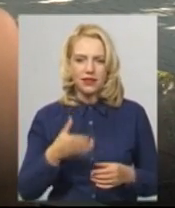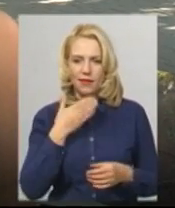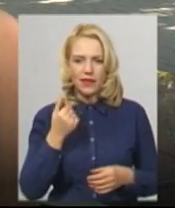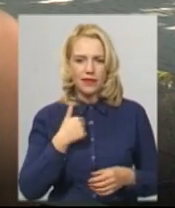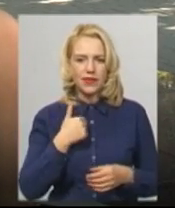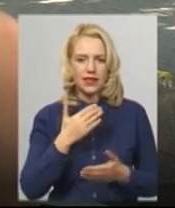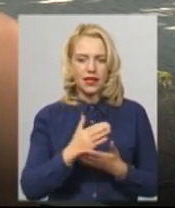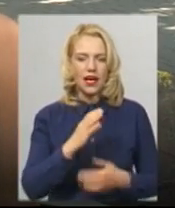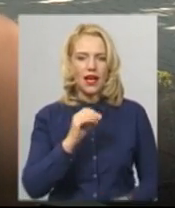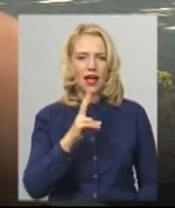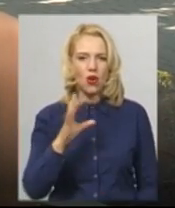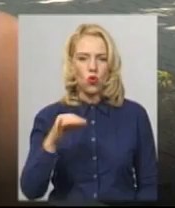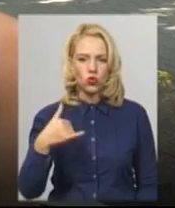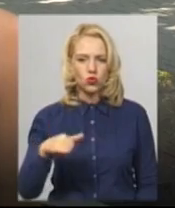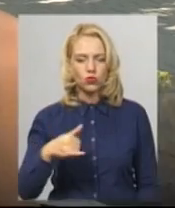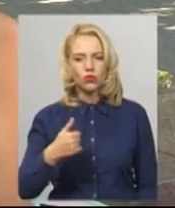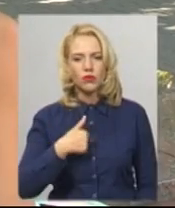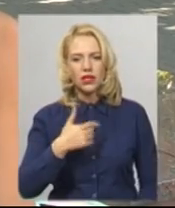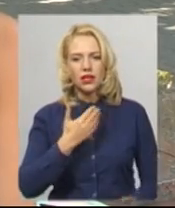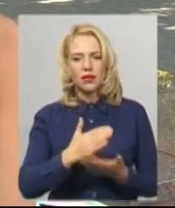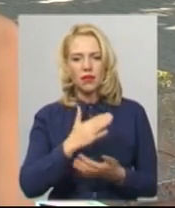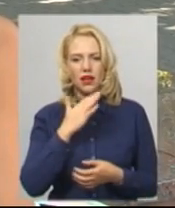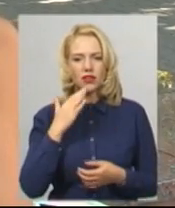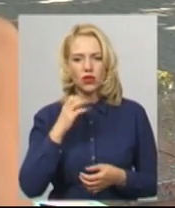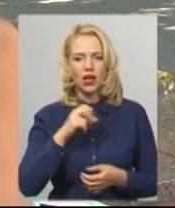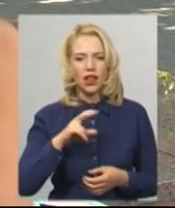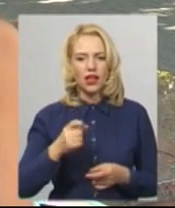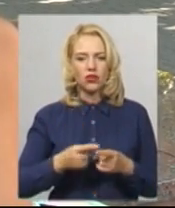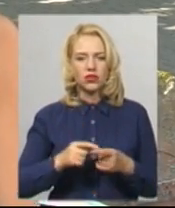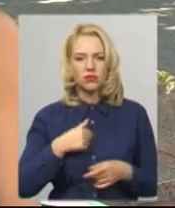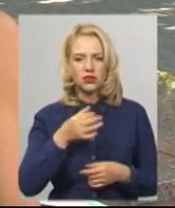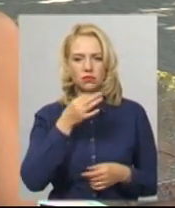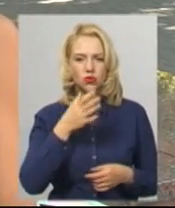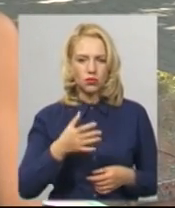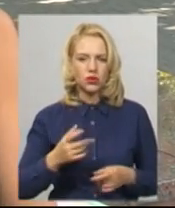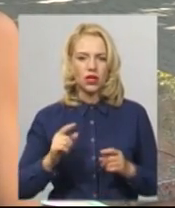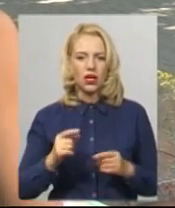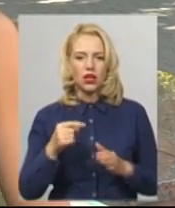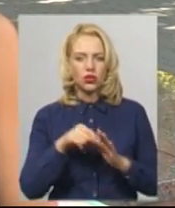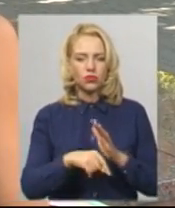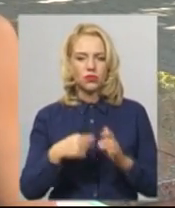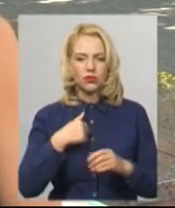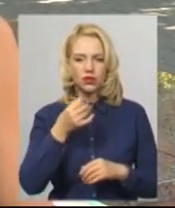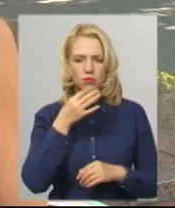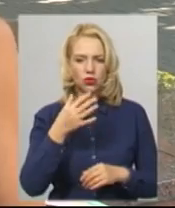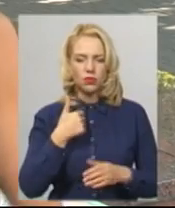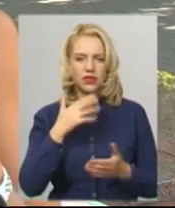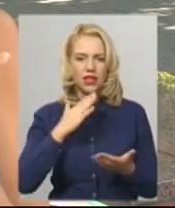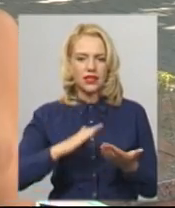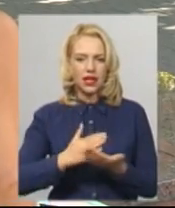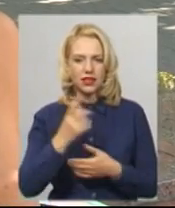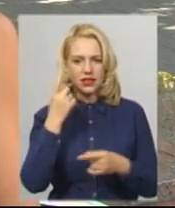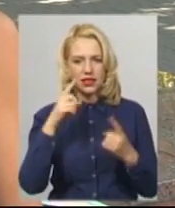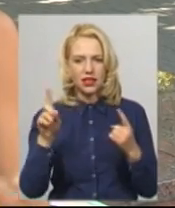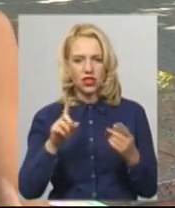різних країн я привожу собі екосумки, в мене вже багато їх, але оці мені дуже сподобались. Тобто, мені сподобалась якість, ідея, те, що